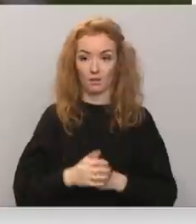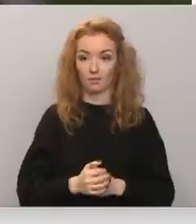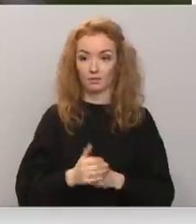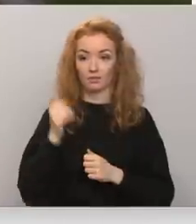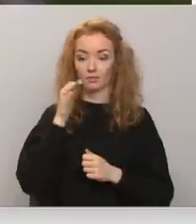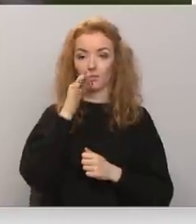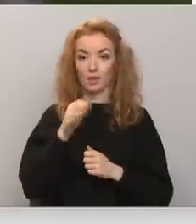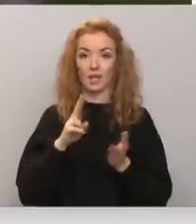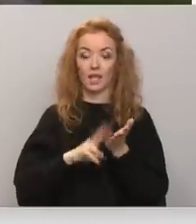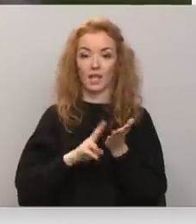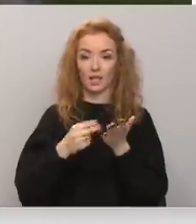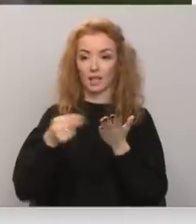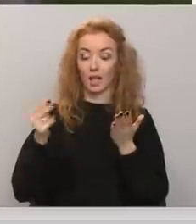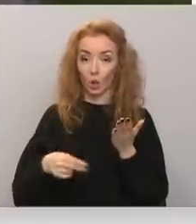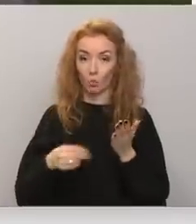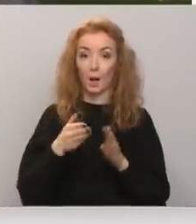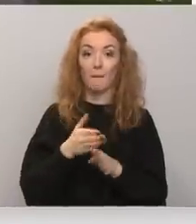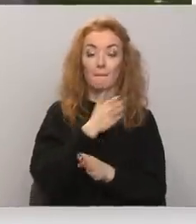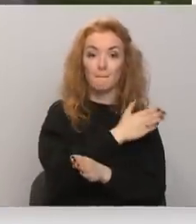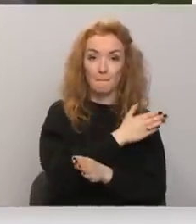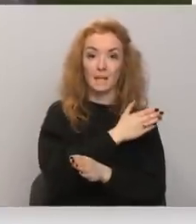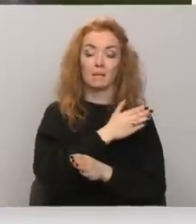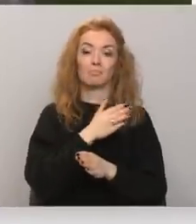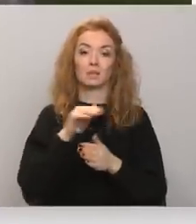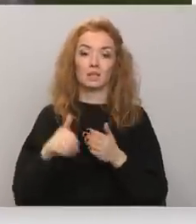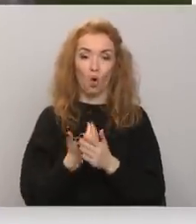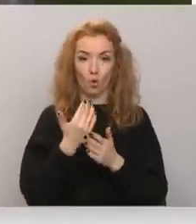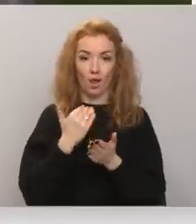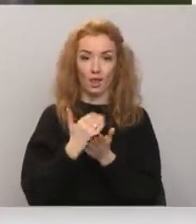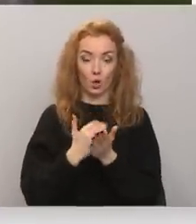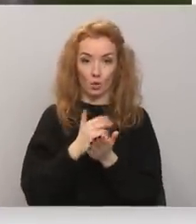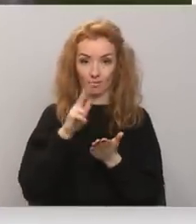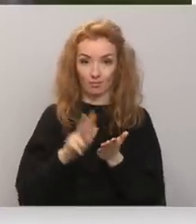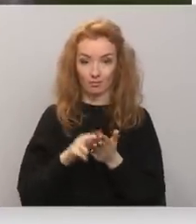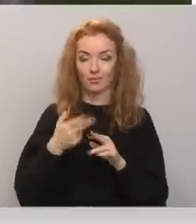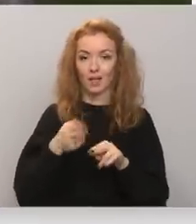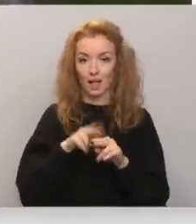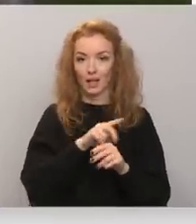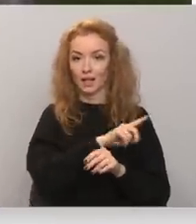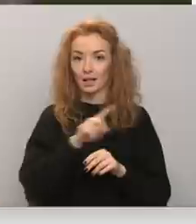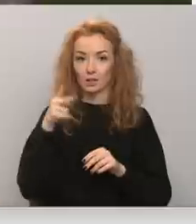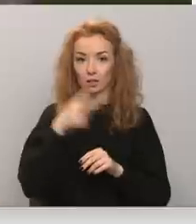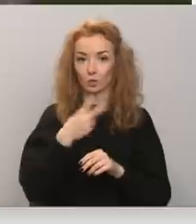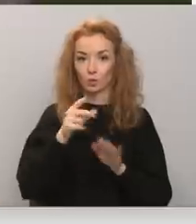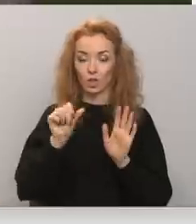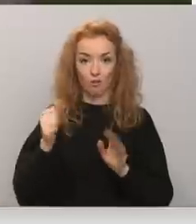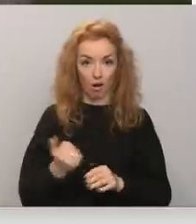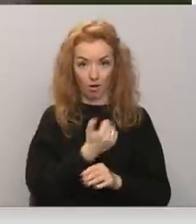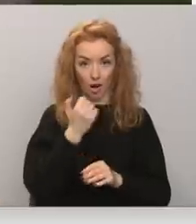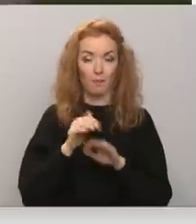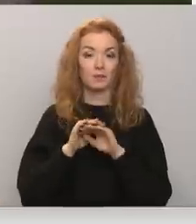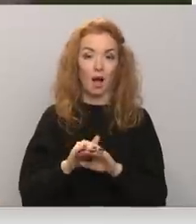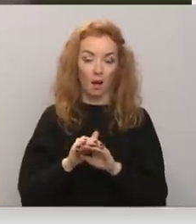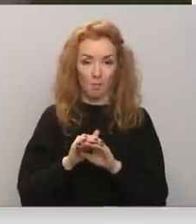tie īras līgumi ir slēgti? Pirms jaunā dzīvā taupi īras likumas spēkā stāšanās, tad vēl līdz 28 gadām viņiem joprojām